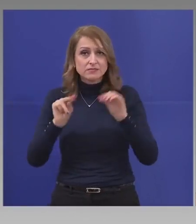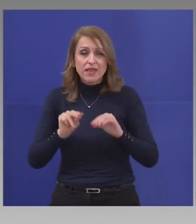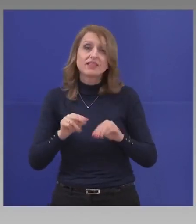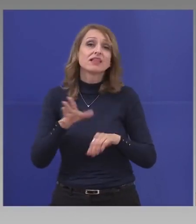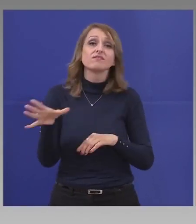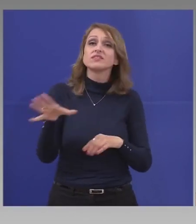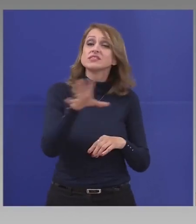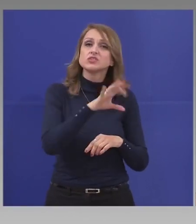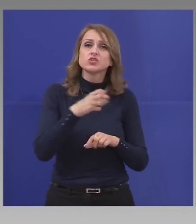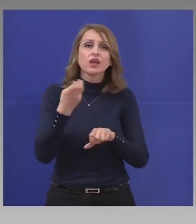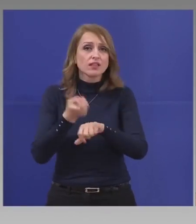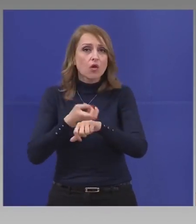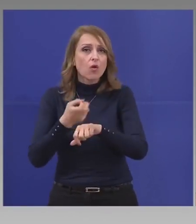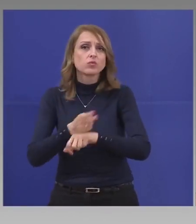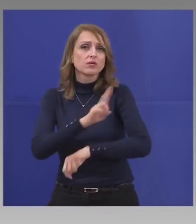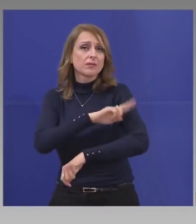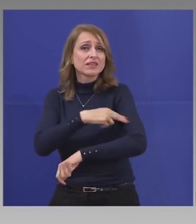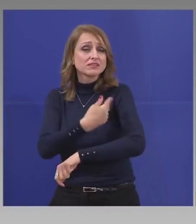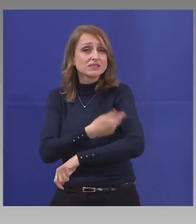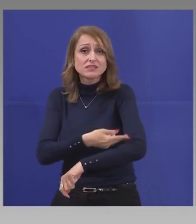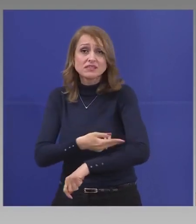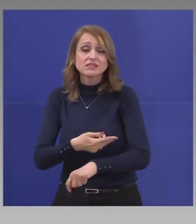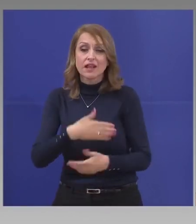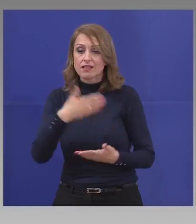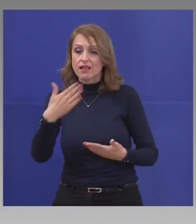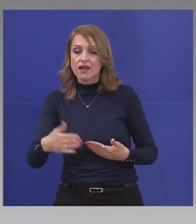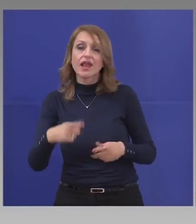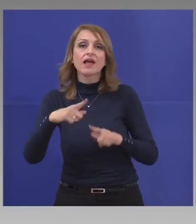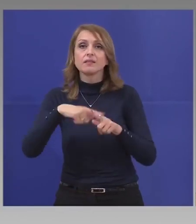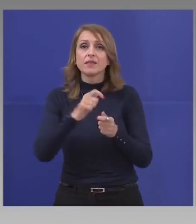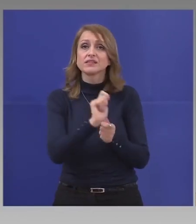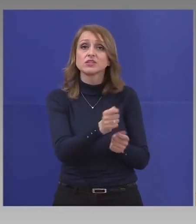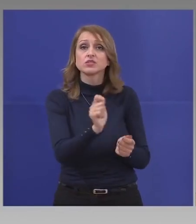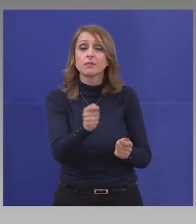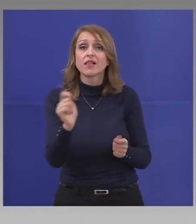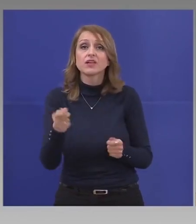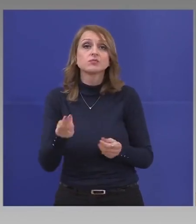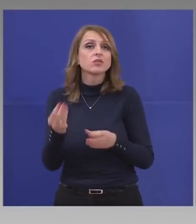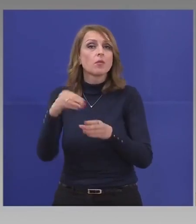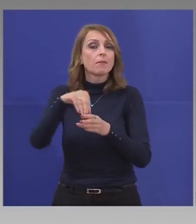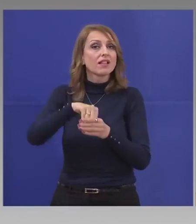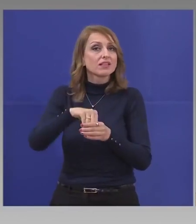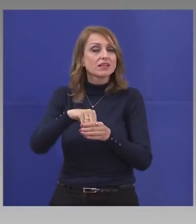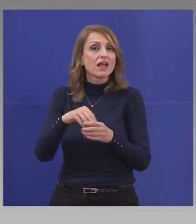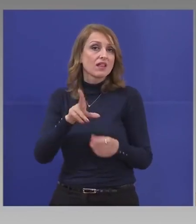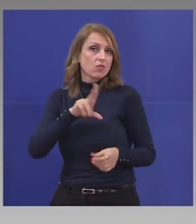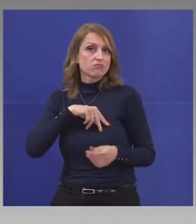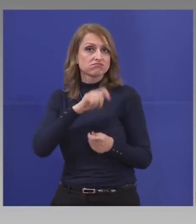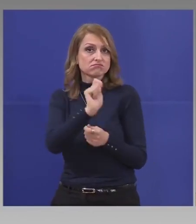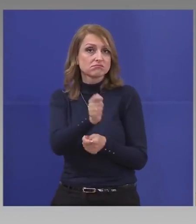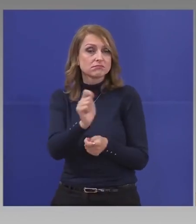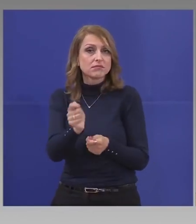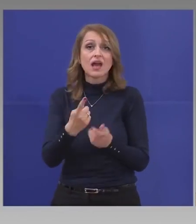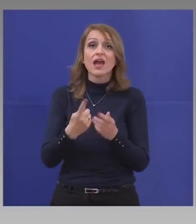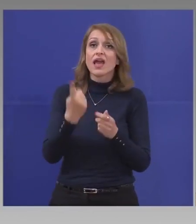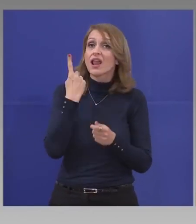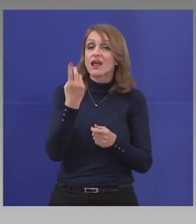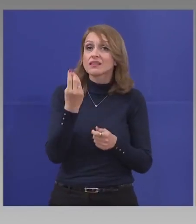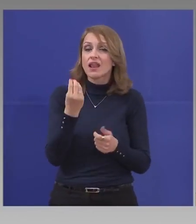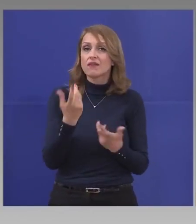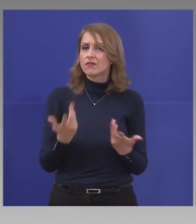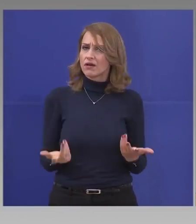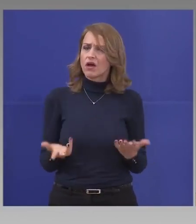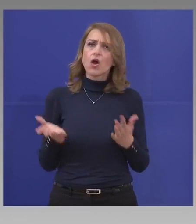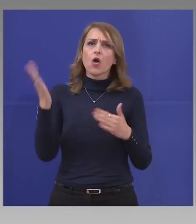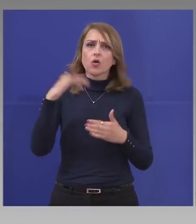продължи медицински се стри, това, което края на месеца ще дадем допълнително възнаграждение от хиляда лева, ние ще влеземе в още по